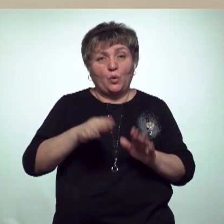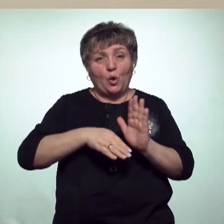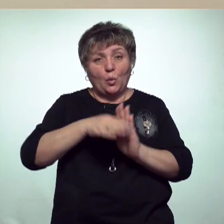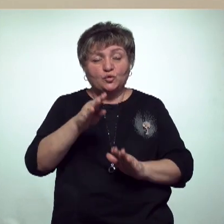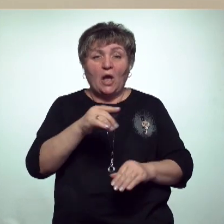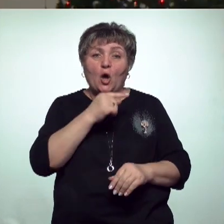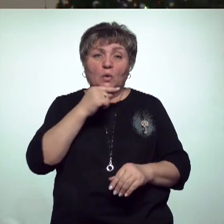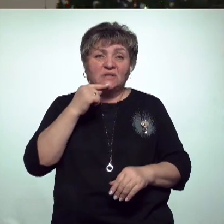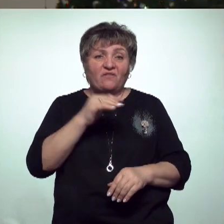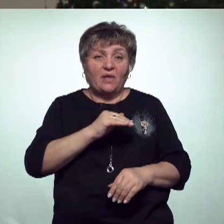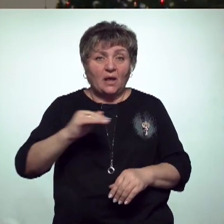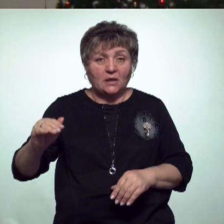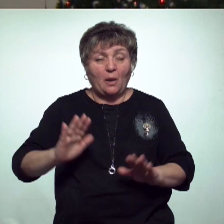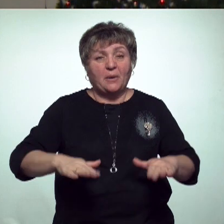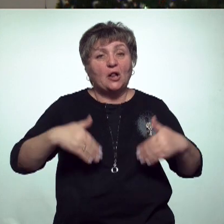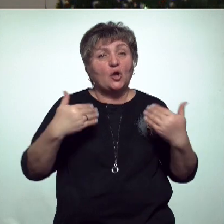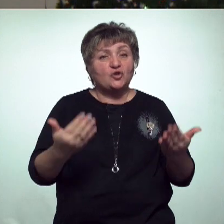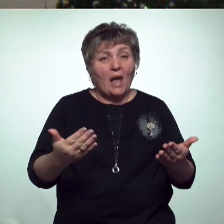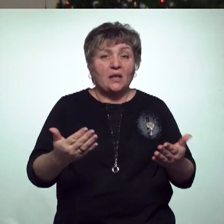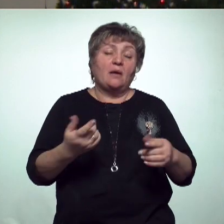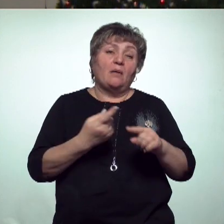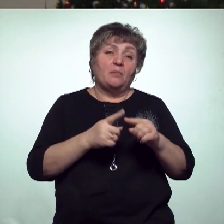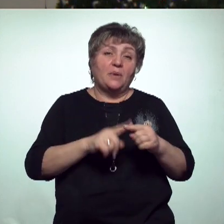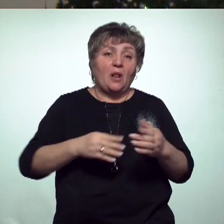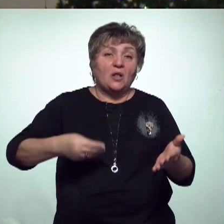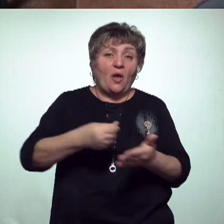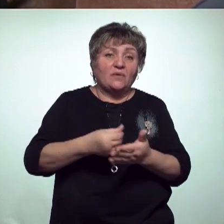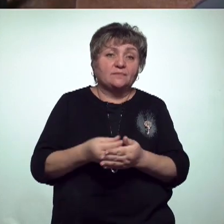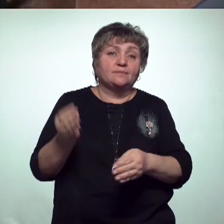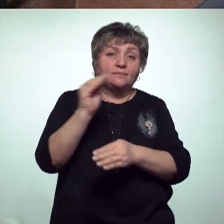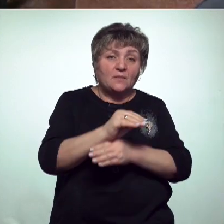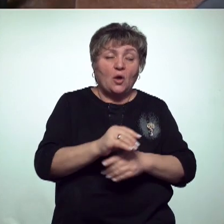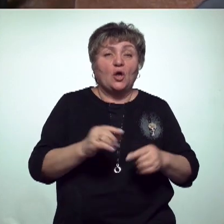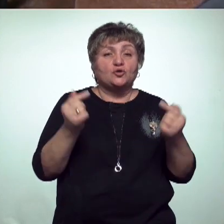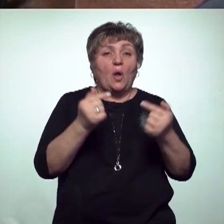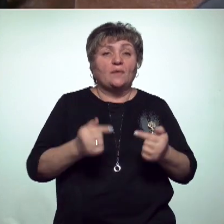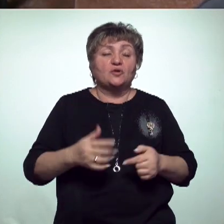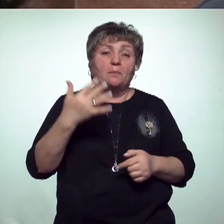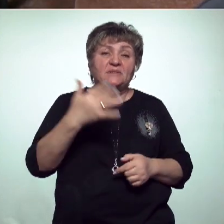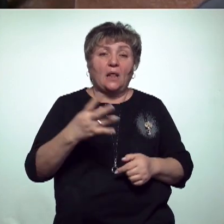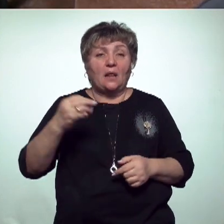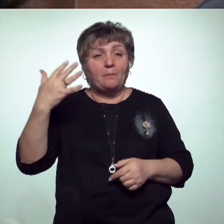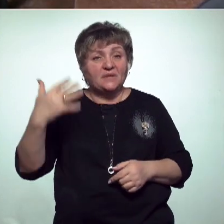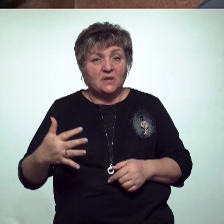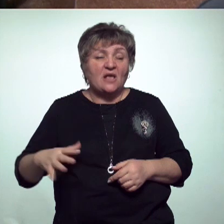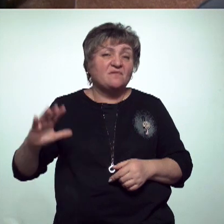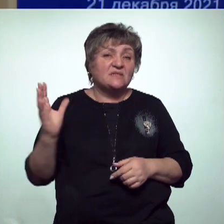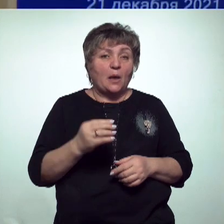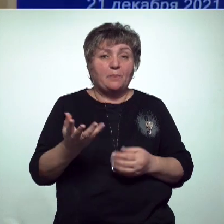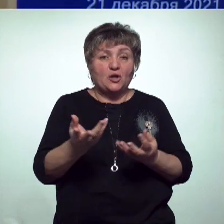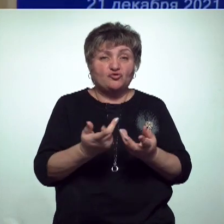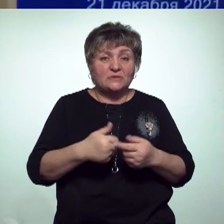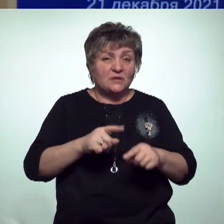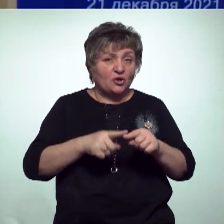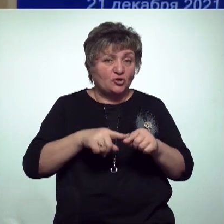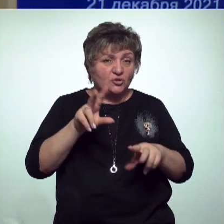наверное, и Российской Федерации. Предложение парламентариев дофинансировать регионы до соотношения 50 на 50. То есть из всех перечисленных